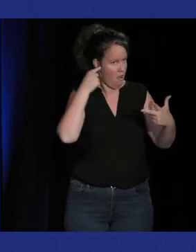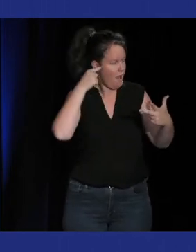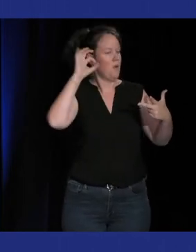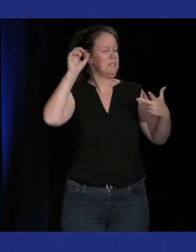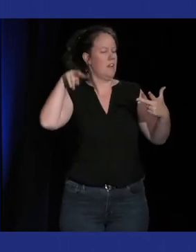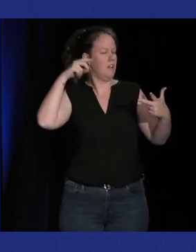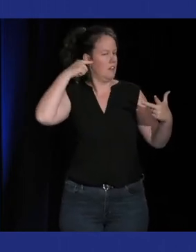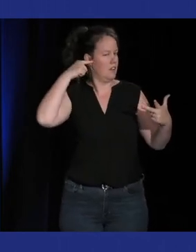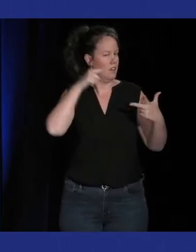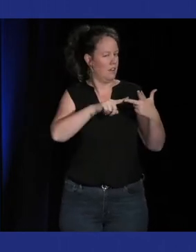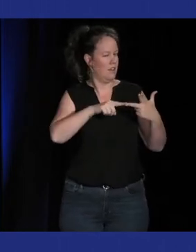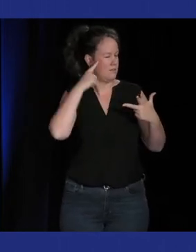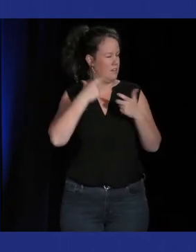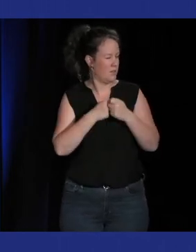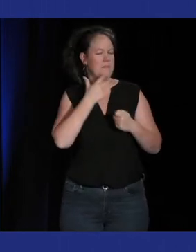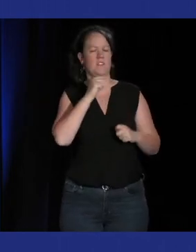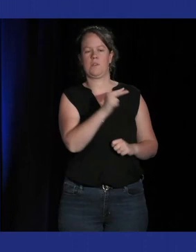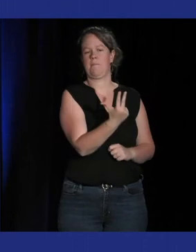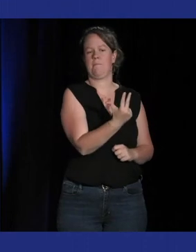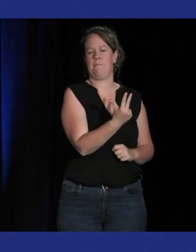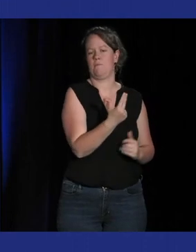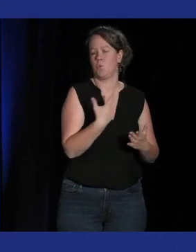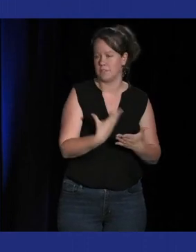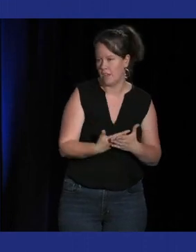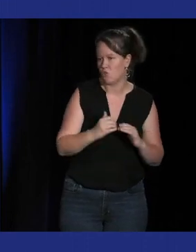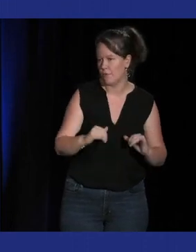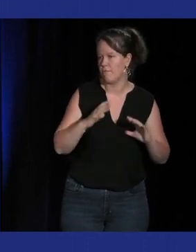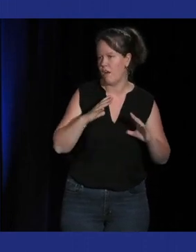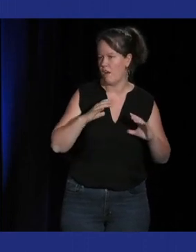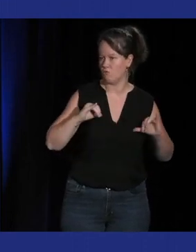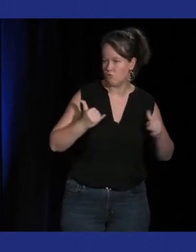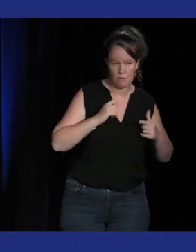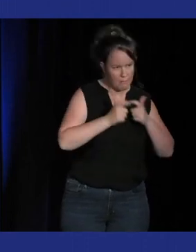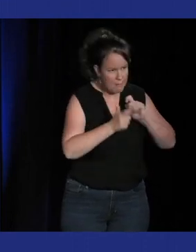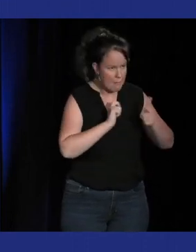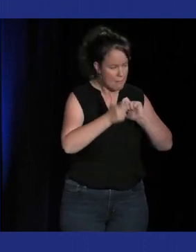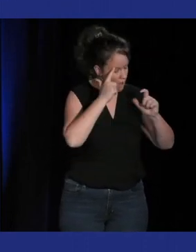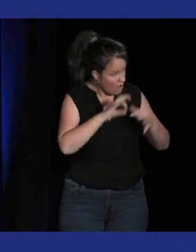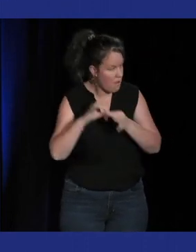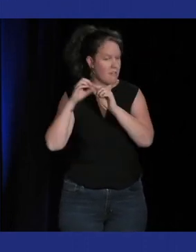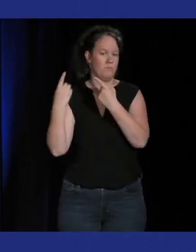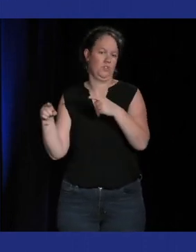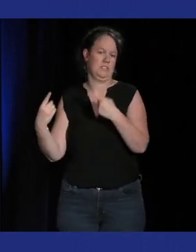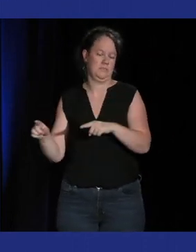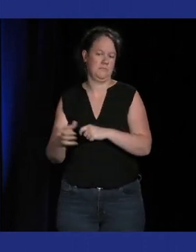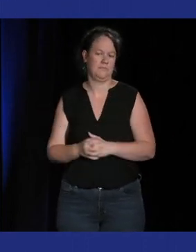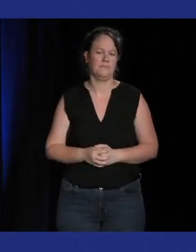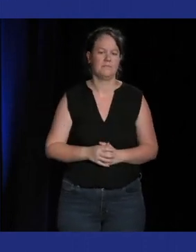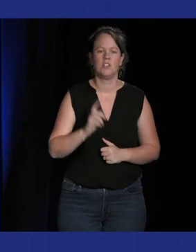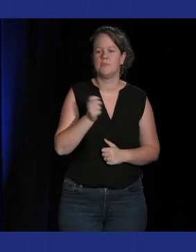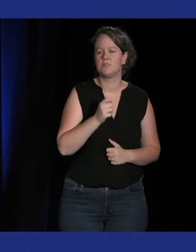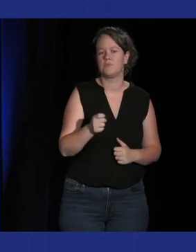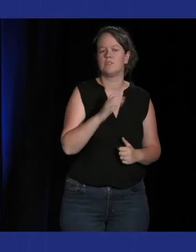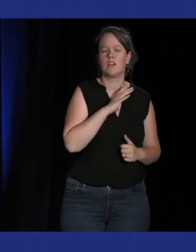une dynamique de logique de gameplay en fonction de la musique bon là c'est vraiment mis en exergue parce que chaque coup fait une note